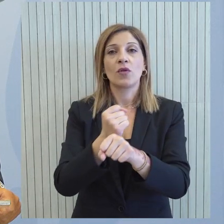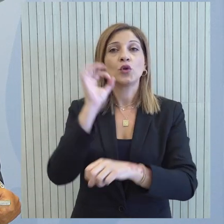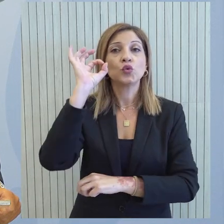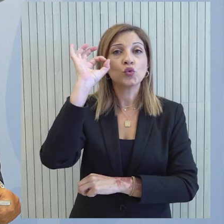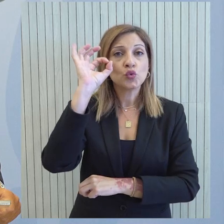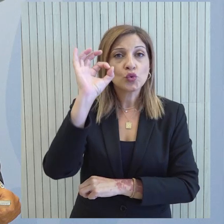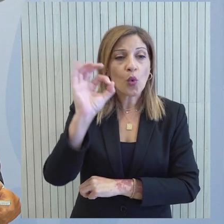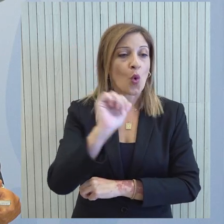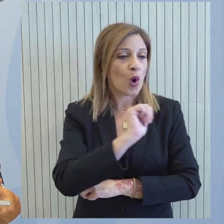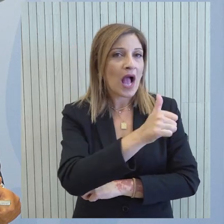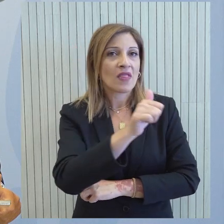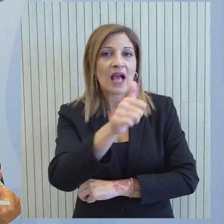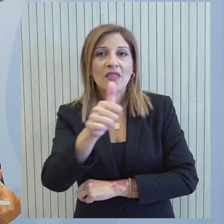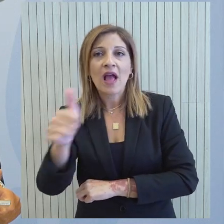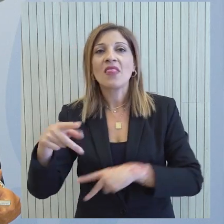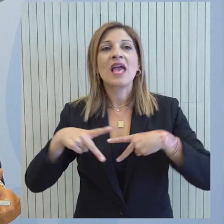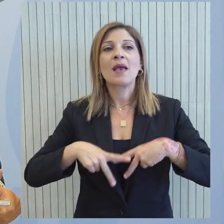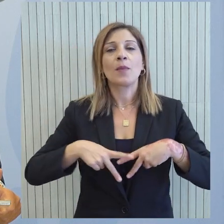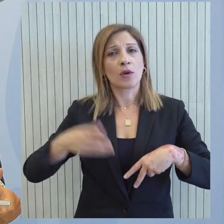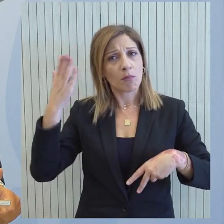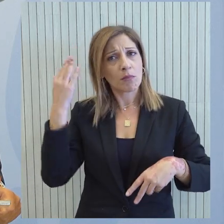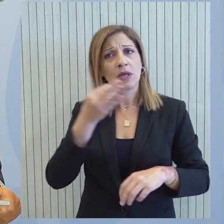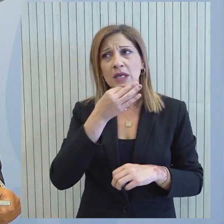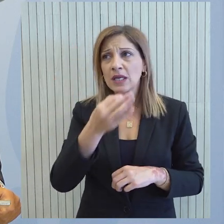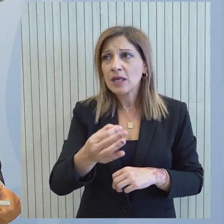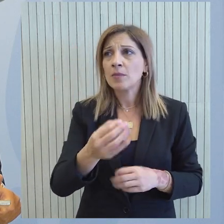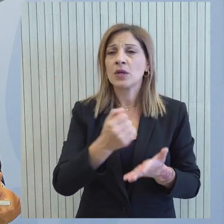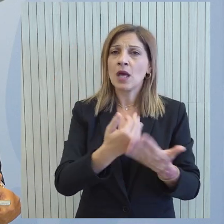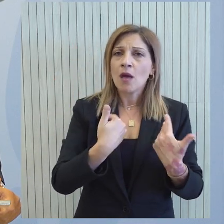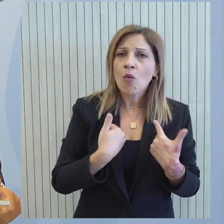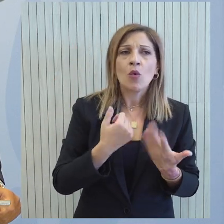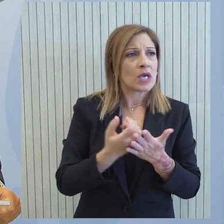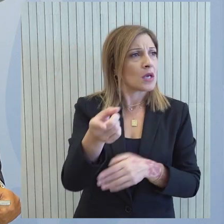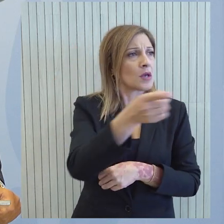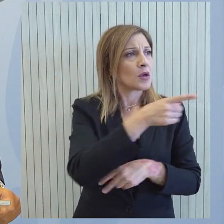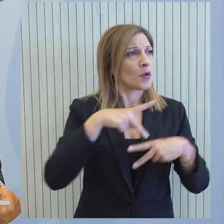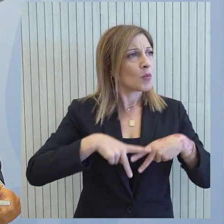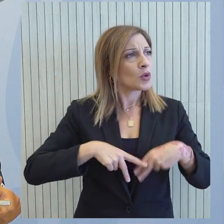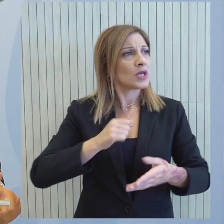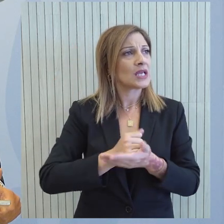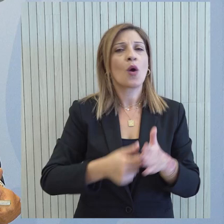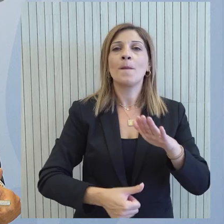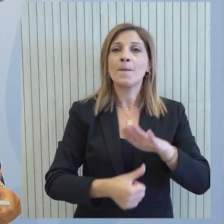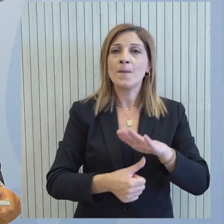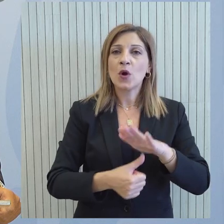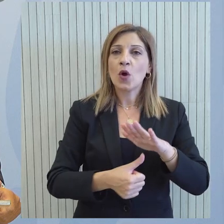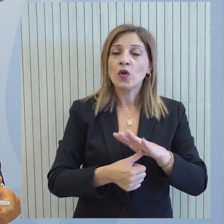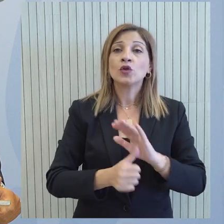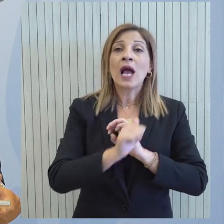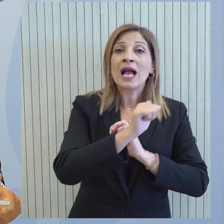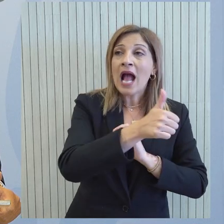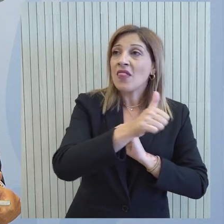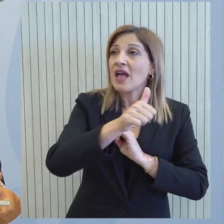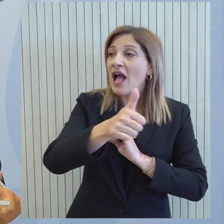μοναδικό στόχο το κάθε Υπουργείο αυτό το έχω απαντήσει πολλές φορές την προηγούμενη μέρα τόσο εγώ όσο και η αρμόδη Υπουργή και ο Πρόεδρος της Δημοκρατίας το